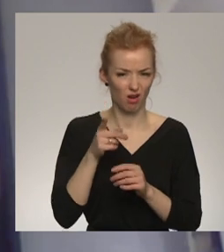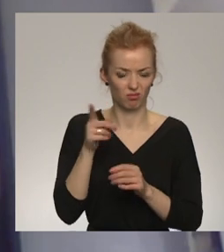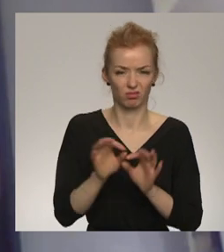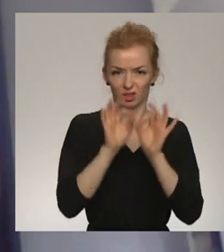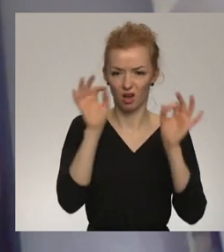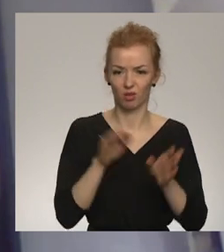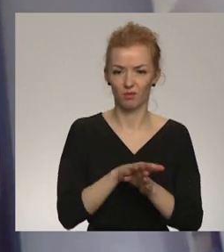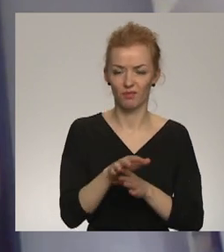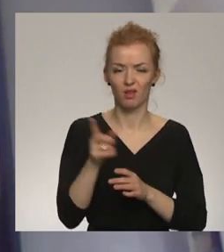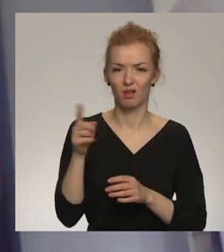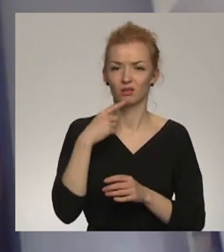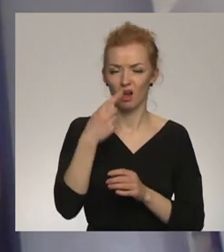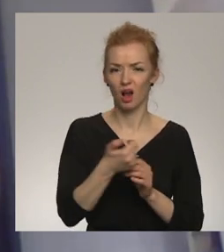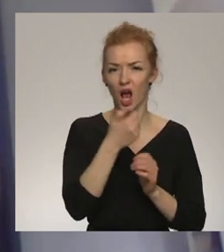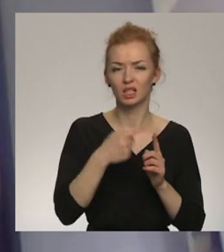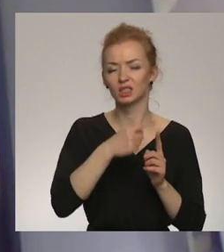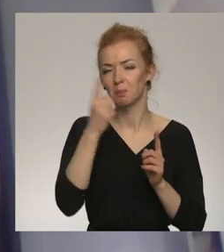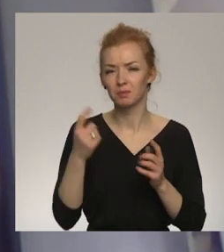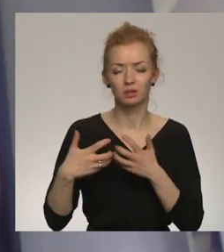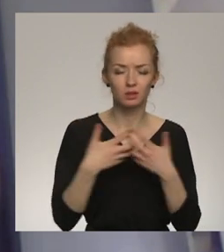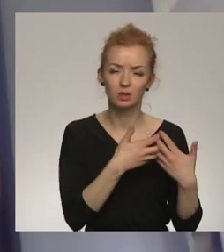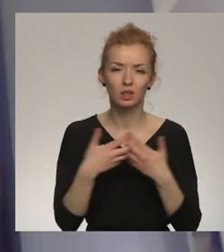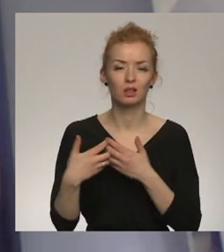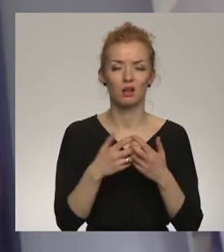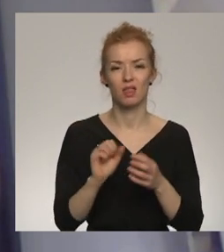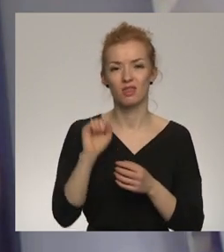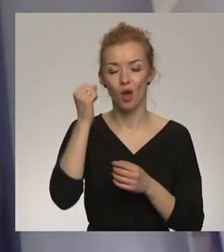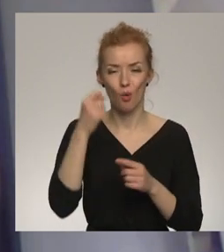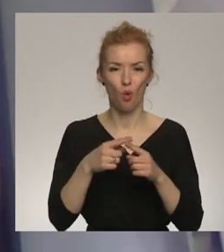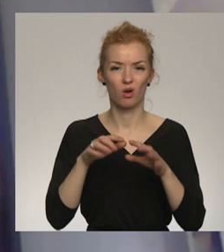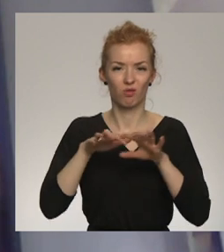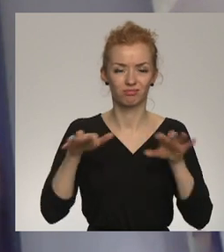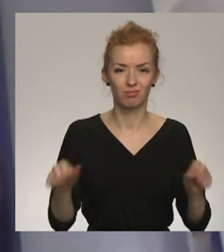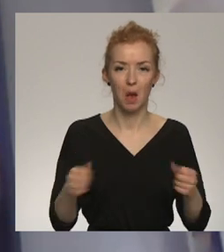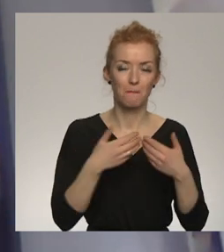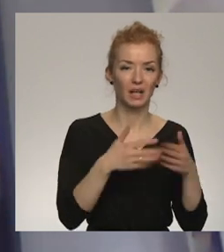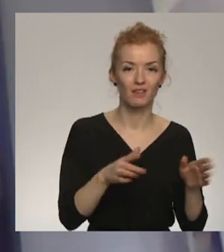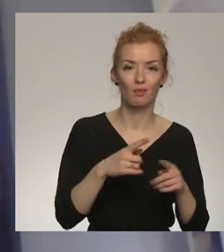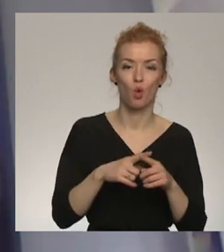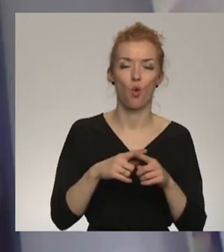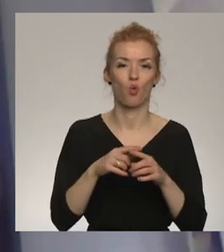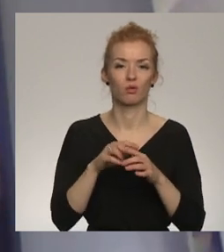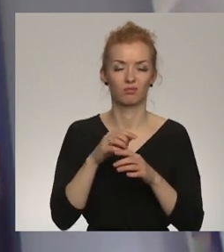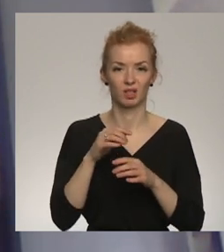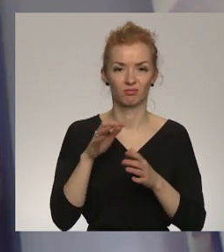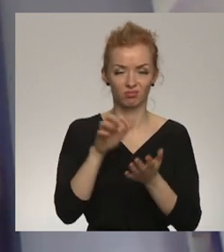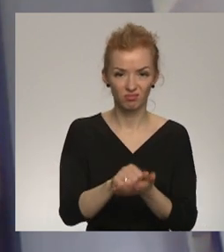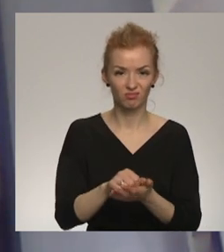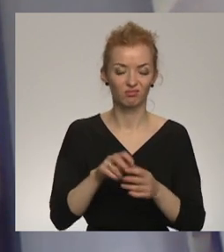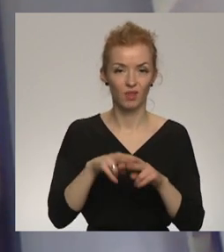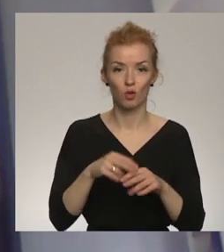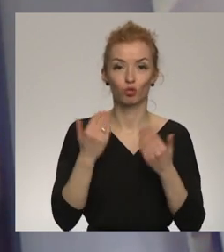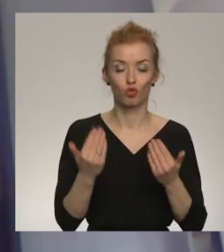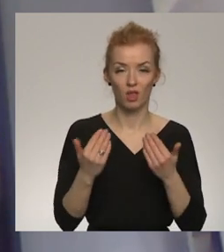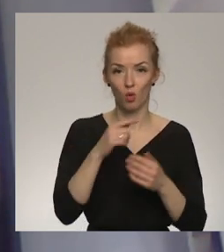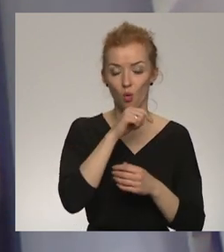Gadsimtiem ilgajā cīņā starp autokrātiju un demokrātiju, starp diktatūru un brīvību, Ukraina šodien ir frontes līnija, un